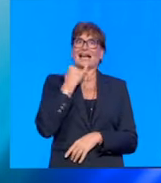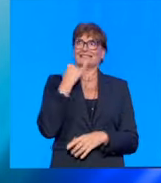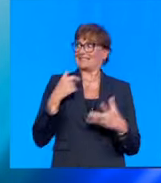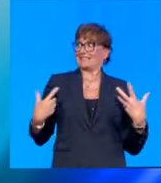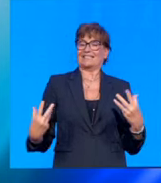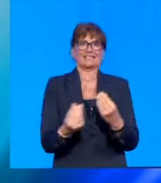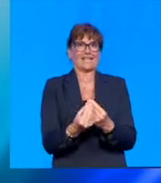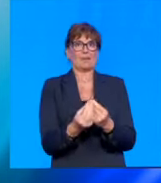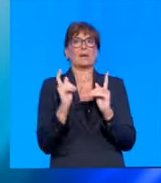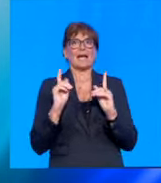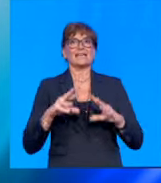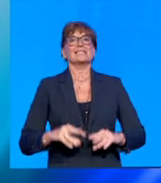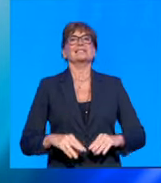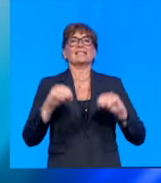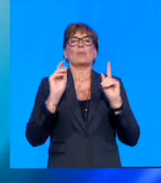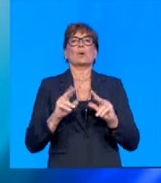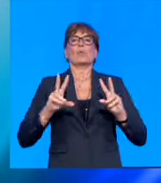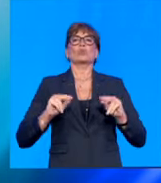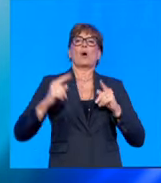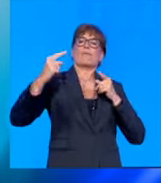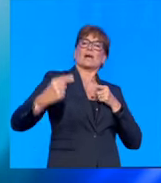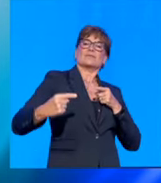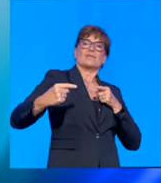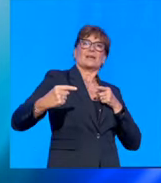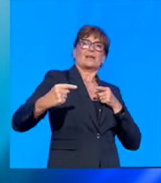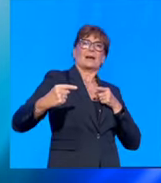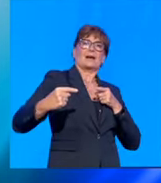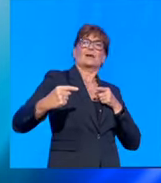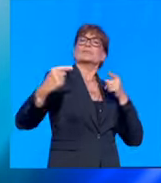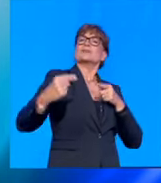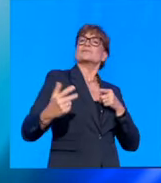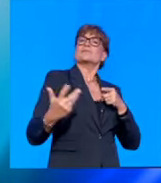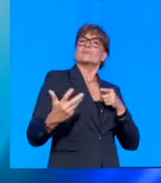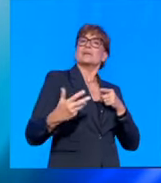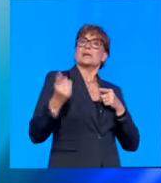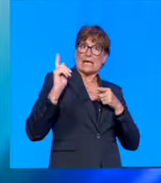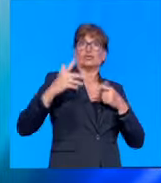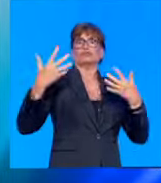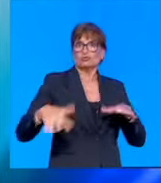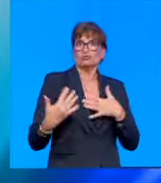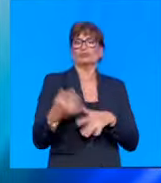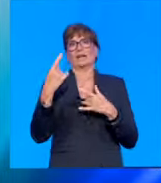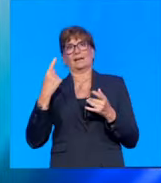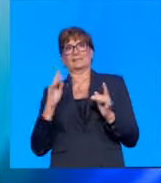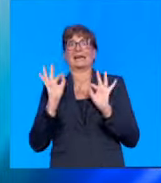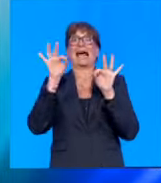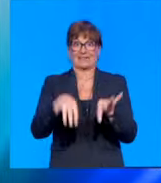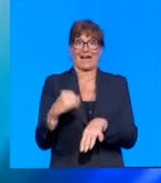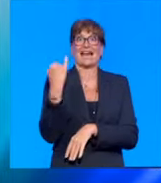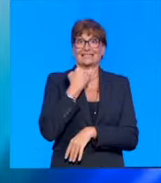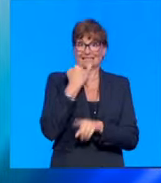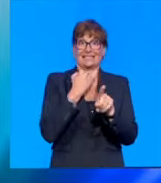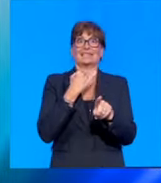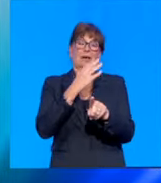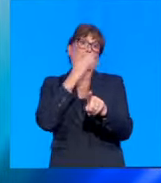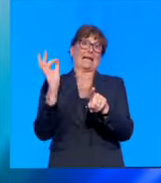stiamo iniziando proprio una nuova sfida. L'abbiamo fatta per raggiungere la città di Assisi che è meravigliosa ma abbiamo messo